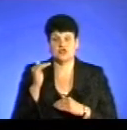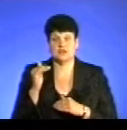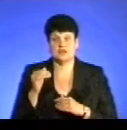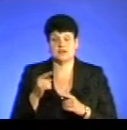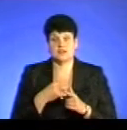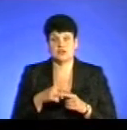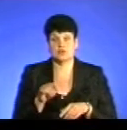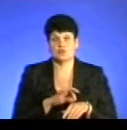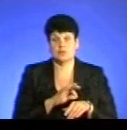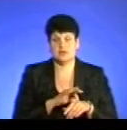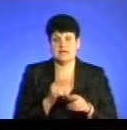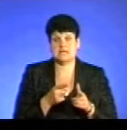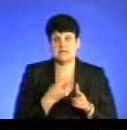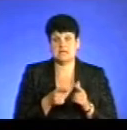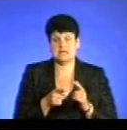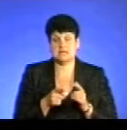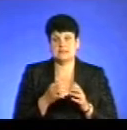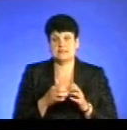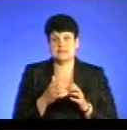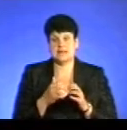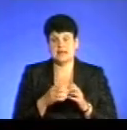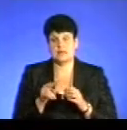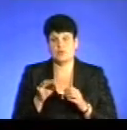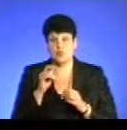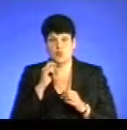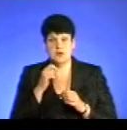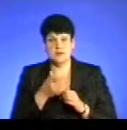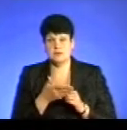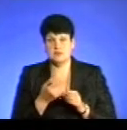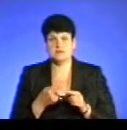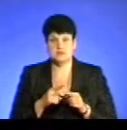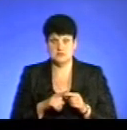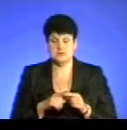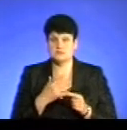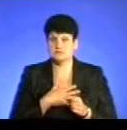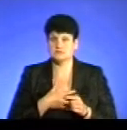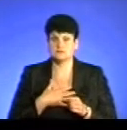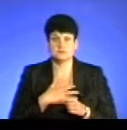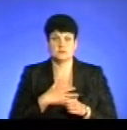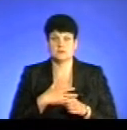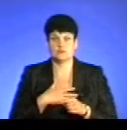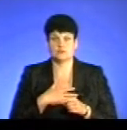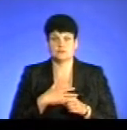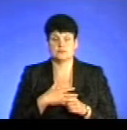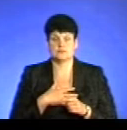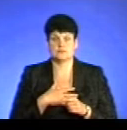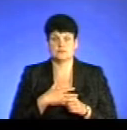хворобливості, ніж по середньоукраїнській. Це досить такий тривожний сигнал.